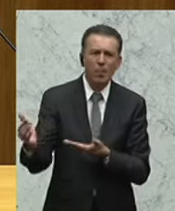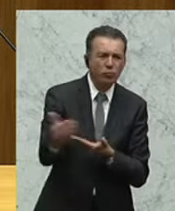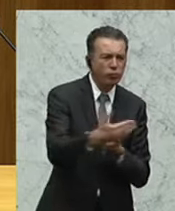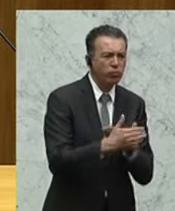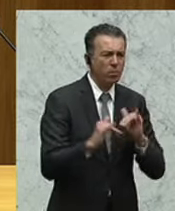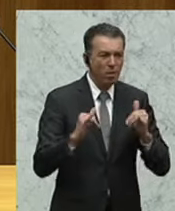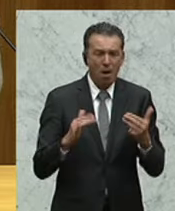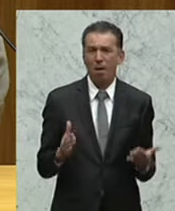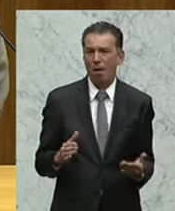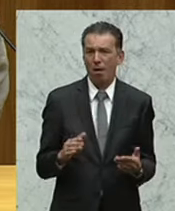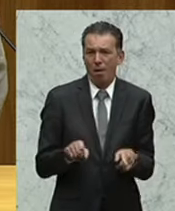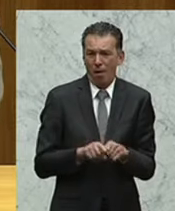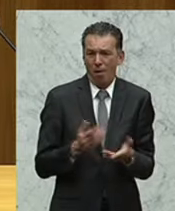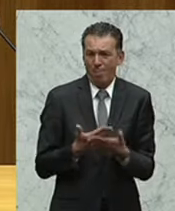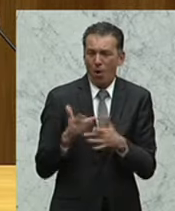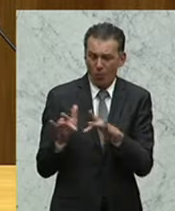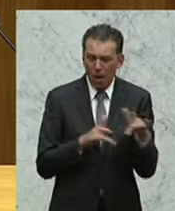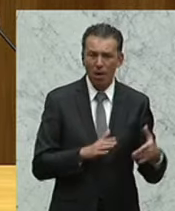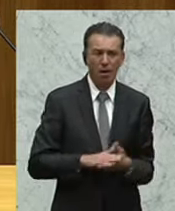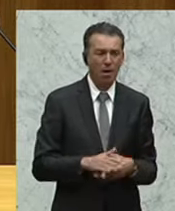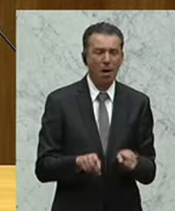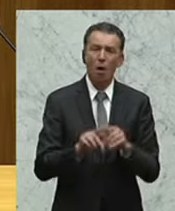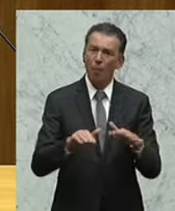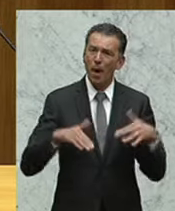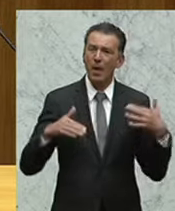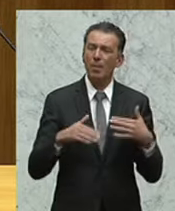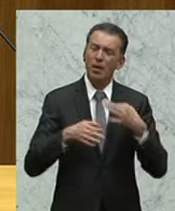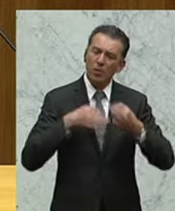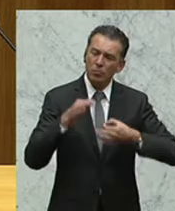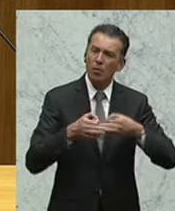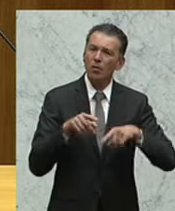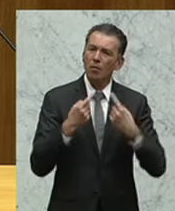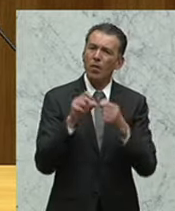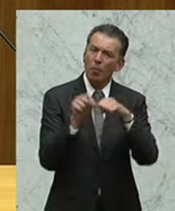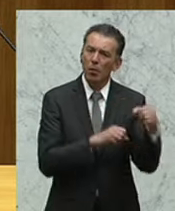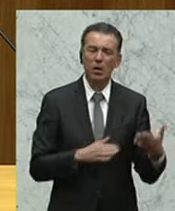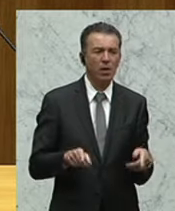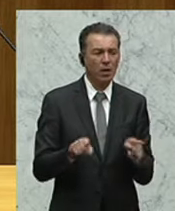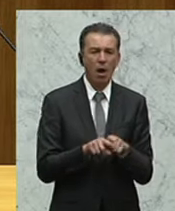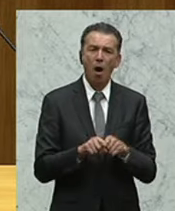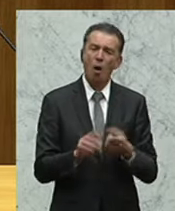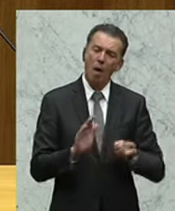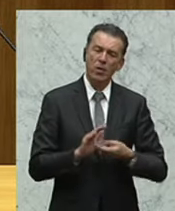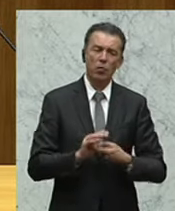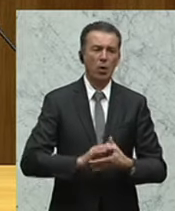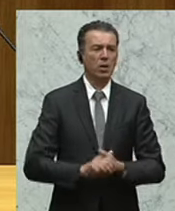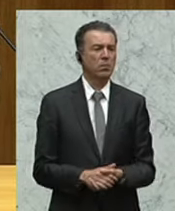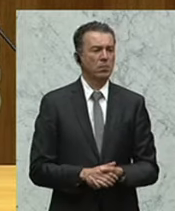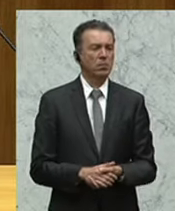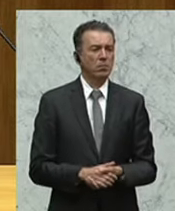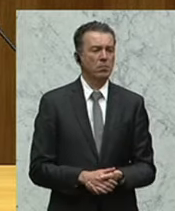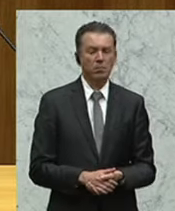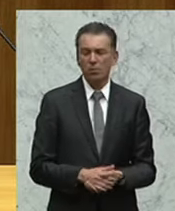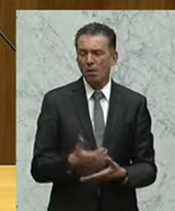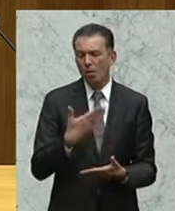sind, ja, dafür sind wir auch da. Und wir haben auch im parlamentarischen Prozess die Möglichkeit, das hier auch einzufordern. Und ich